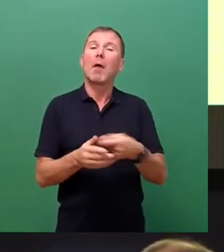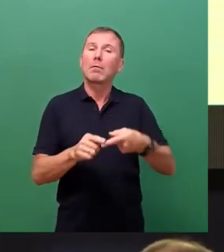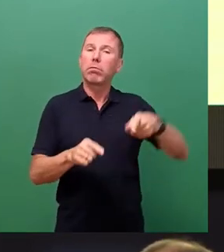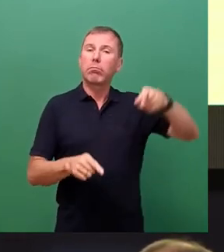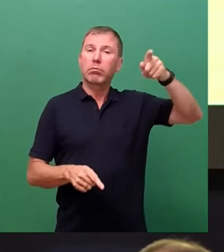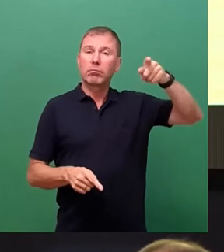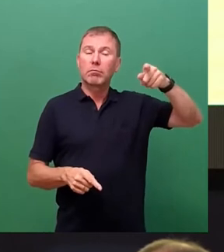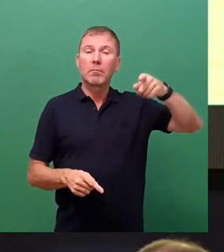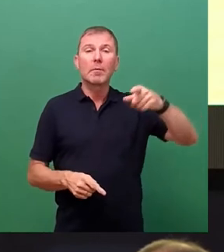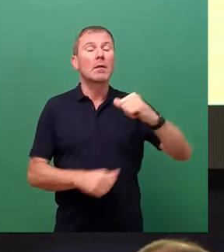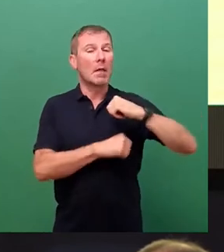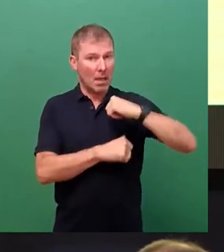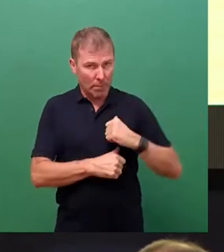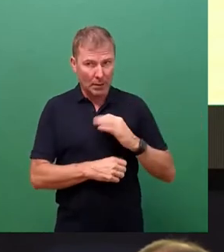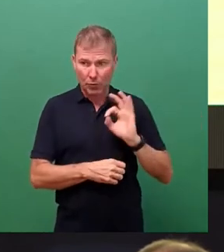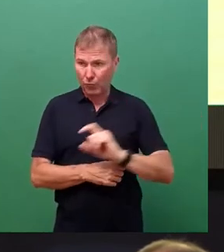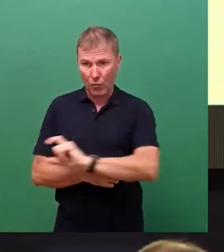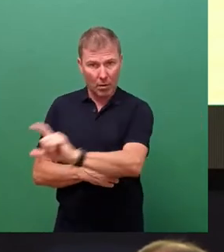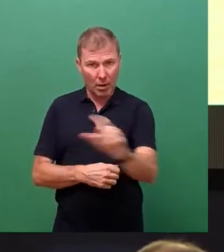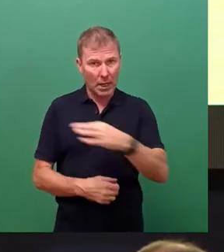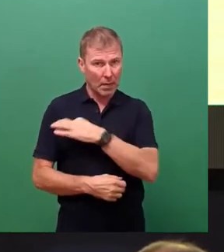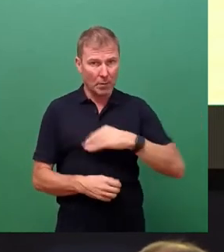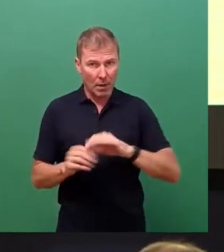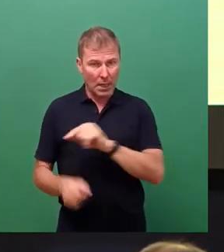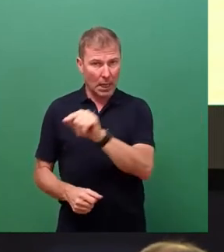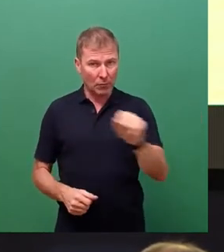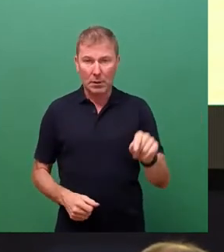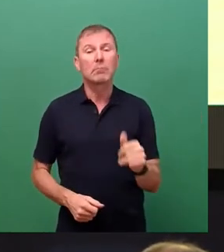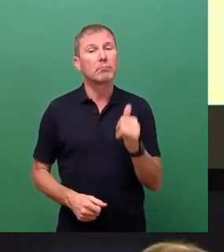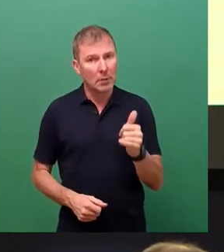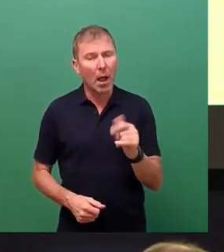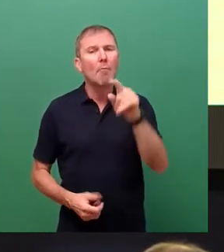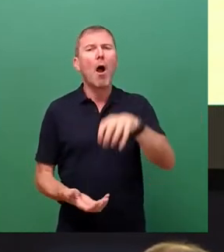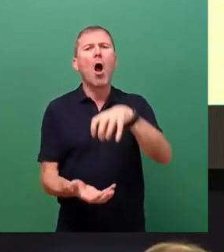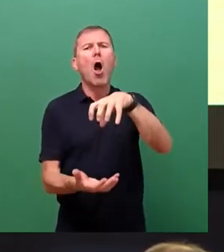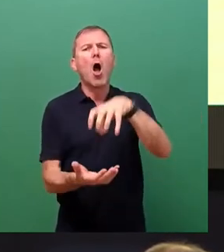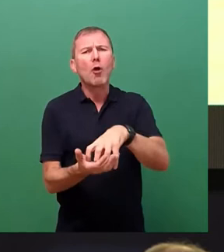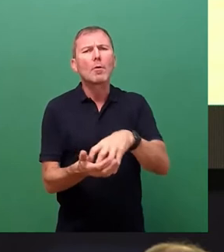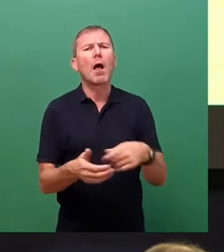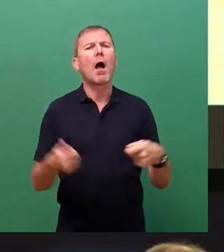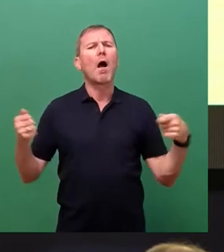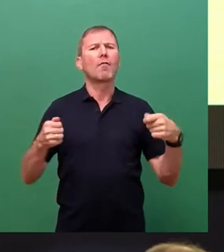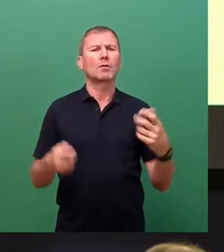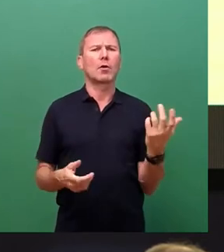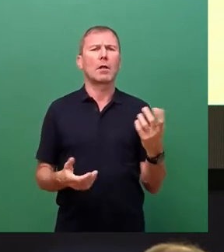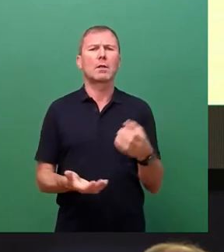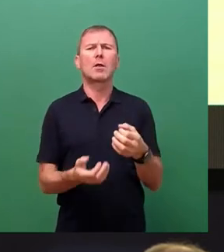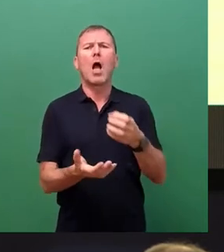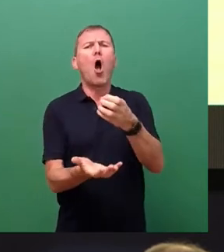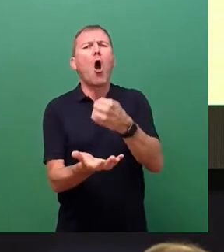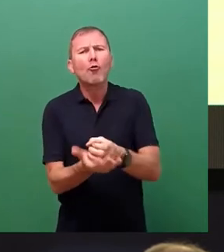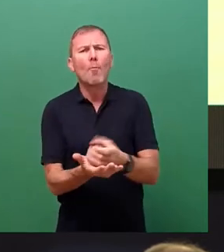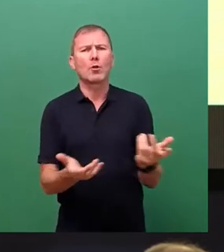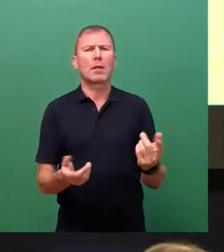erheblichen Belastungen für die Privathaushalte. Kommunale Versorgungsunternehmen, Kommunen und große